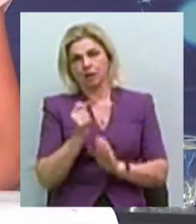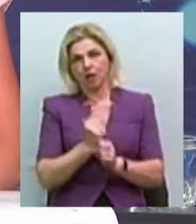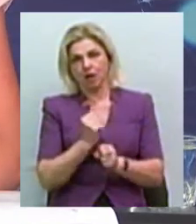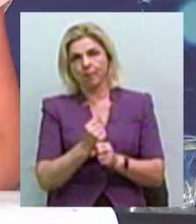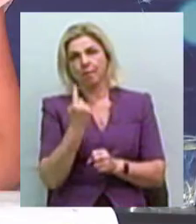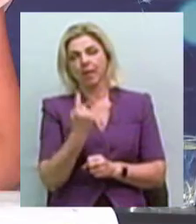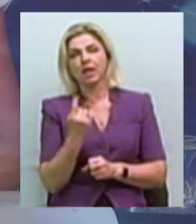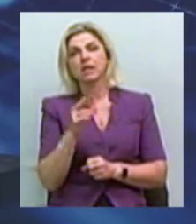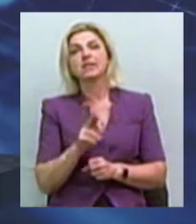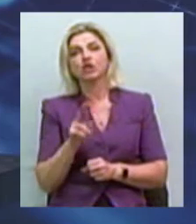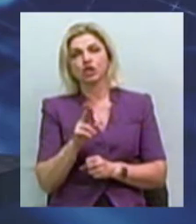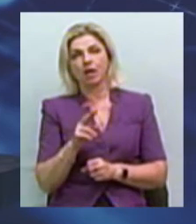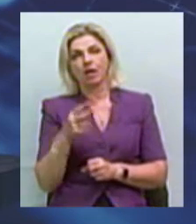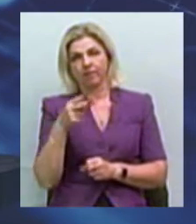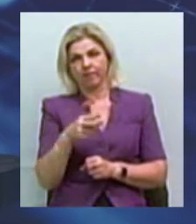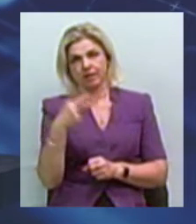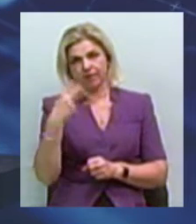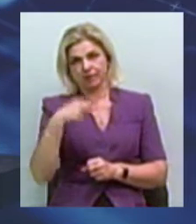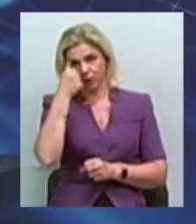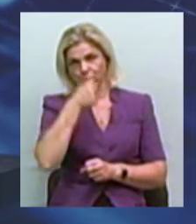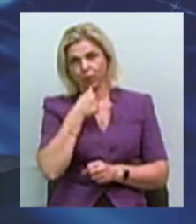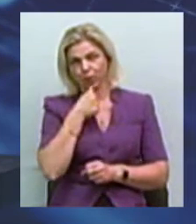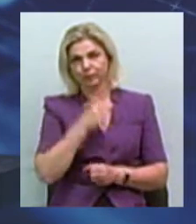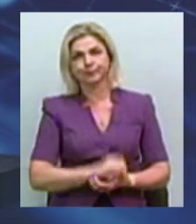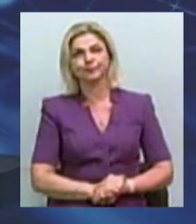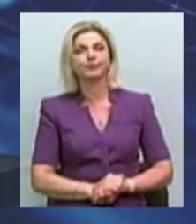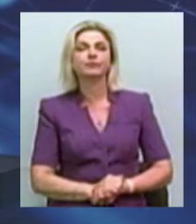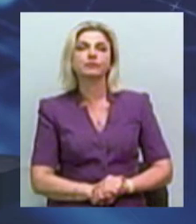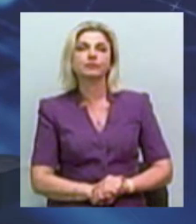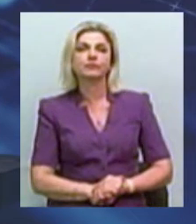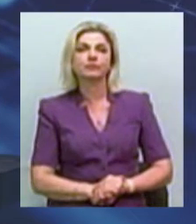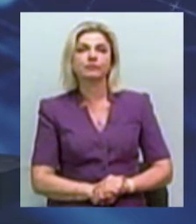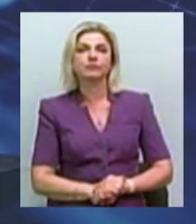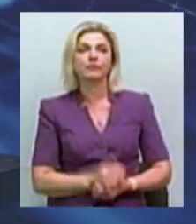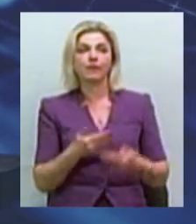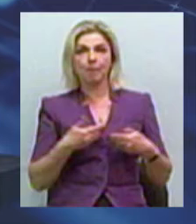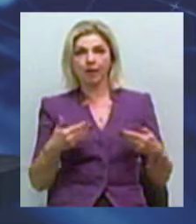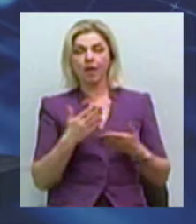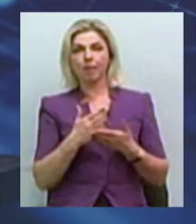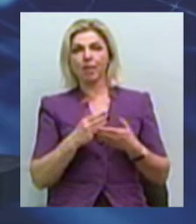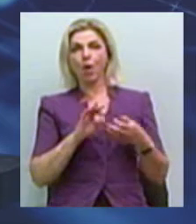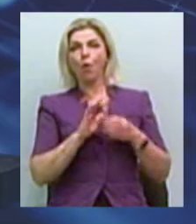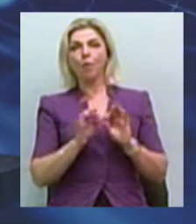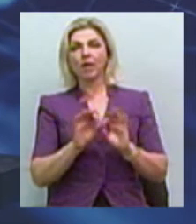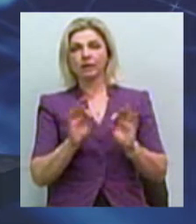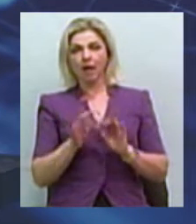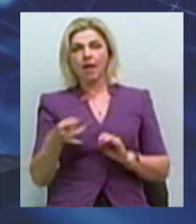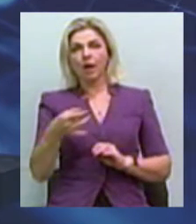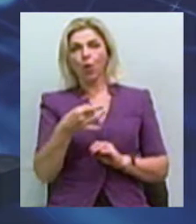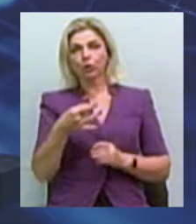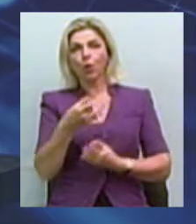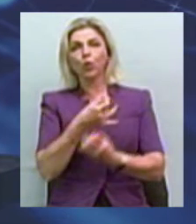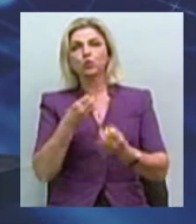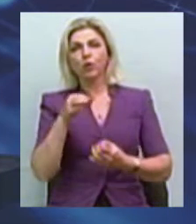наступного року. Почекаємо, Оксана. Ми також маємо коментар регіонального консультанта